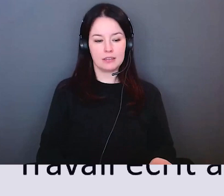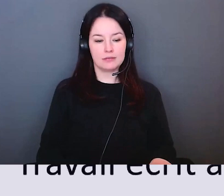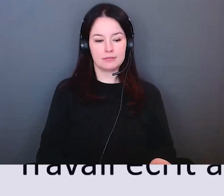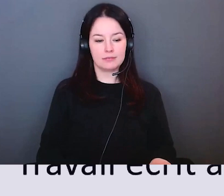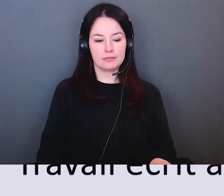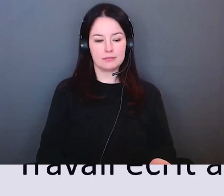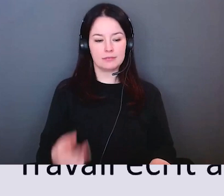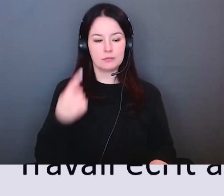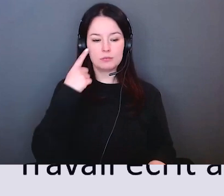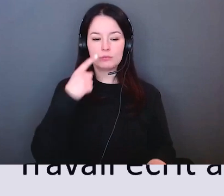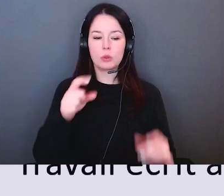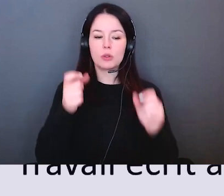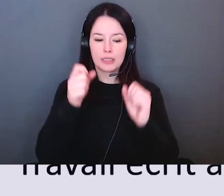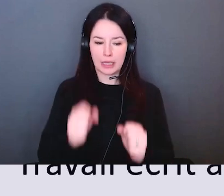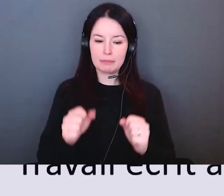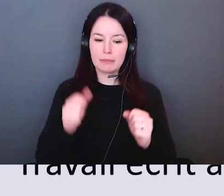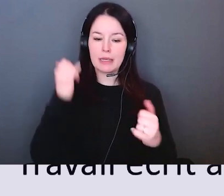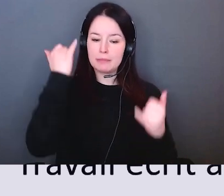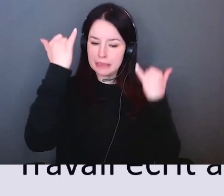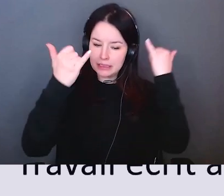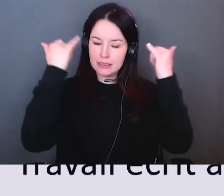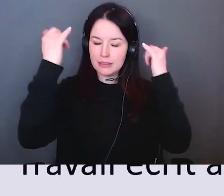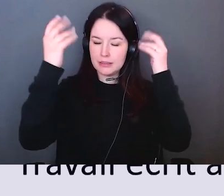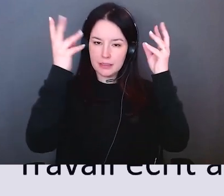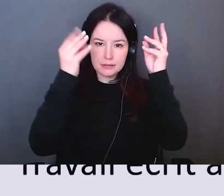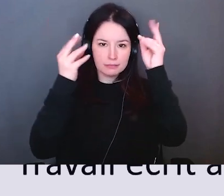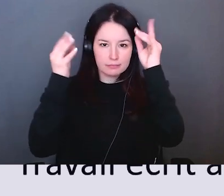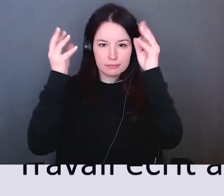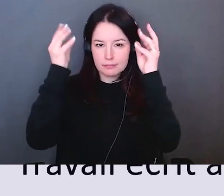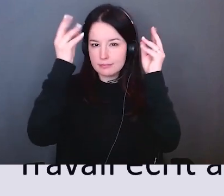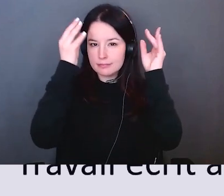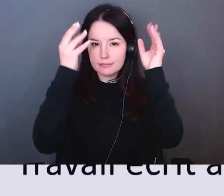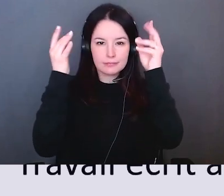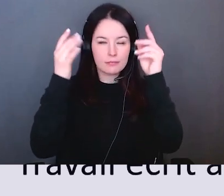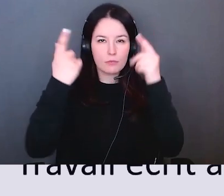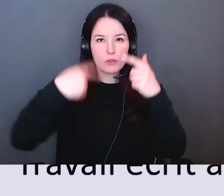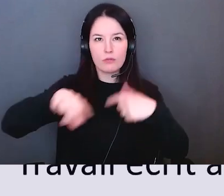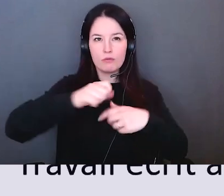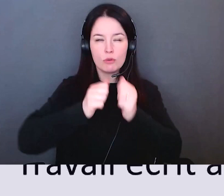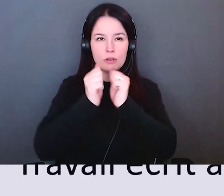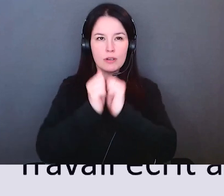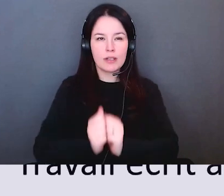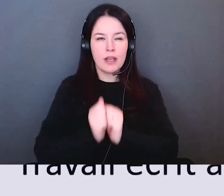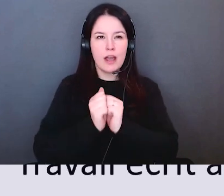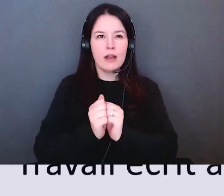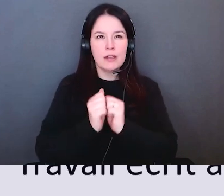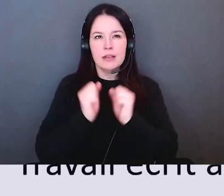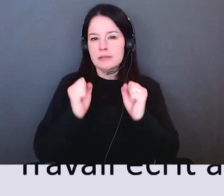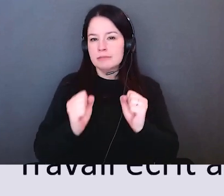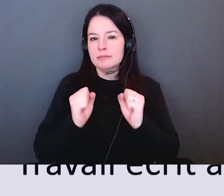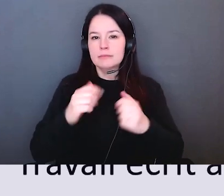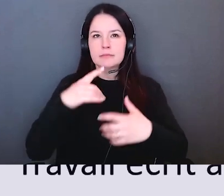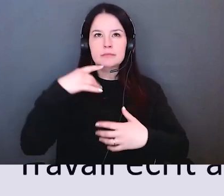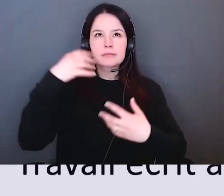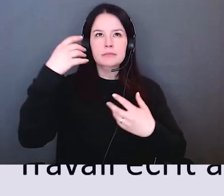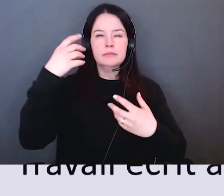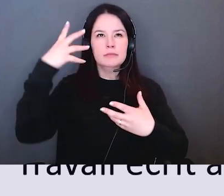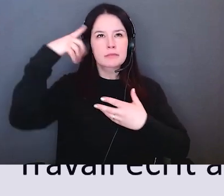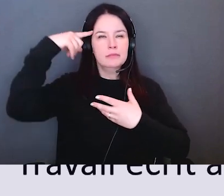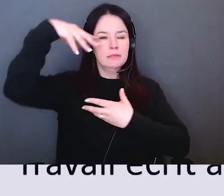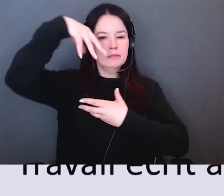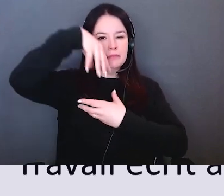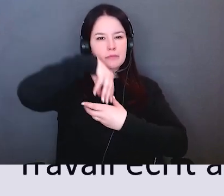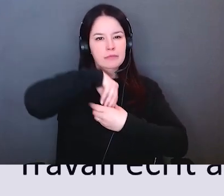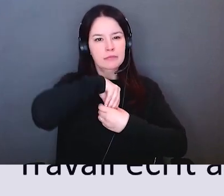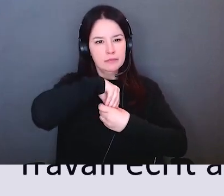à mesure que vous écoutez ce qu'on partage que vous écoutez les réflexions que nous vous donnons que nous réfléchissons que nous